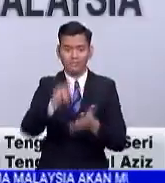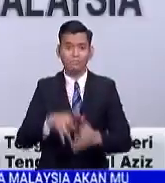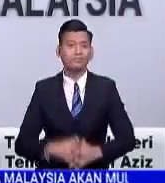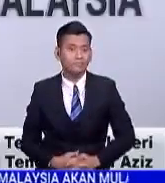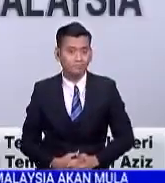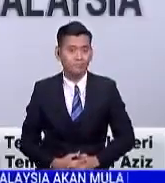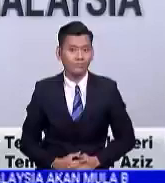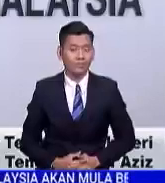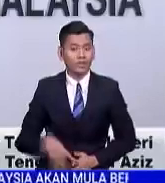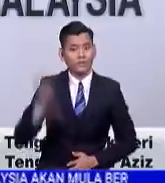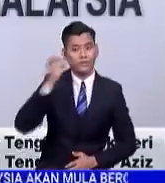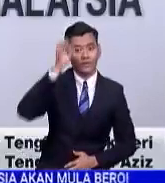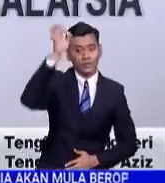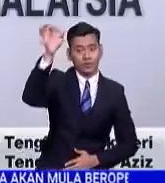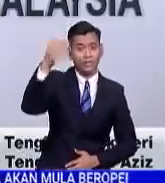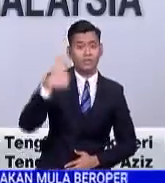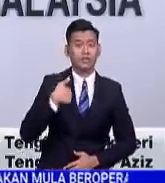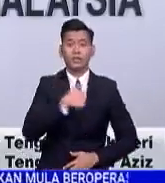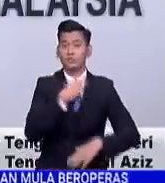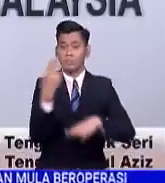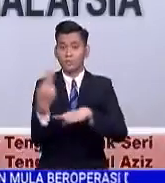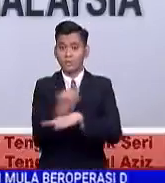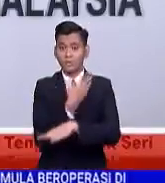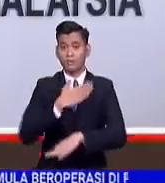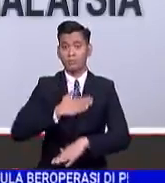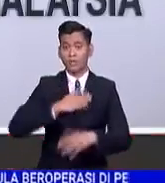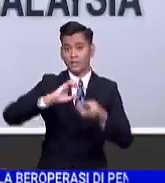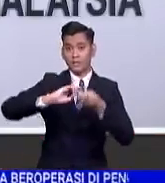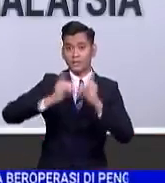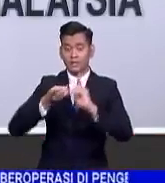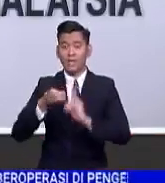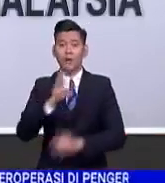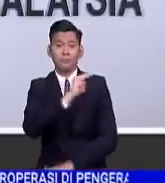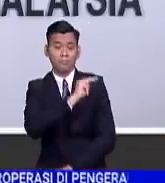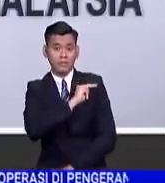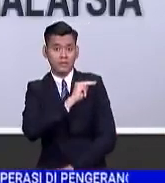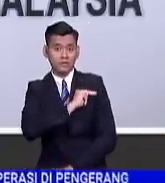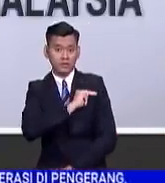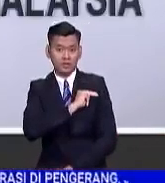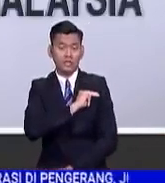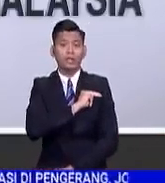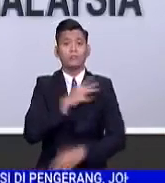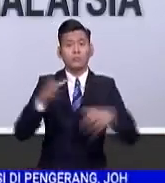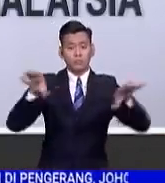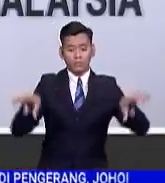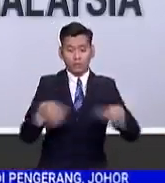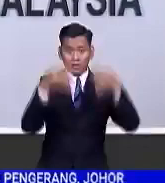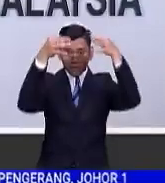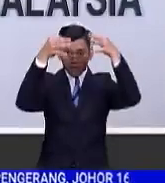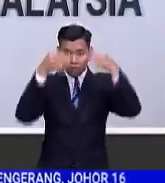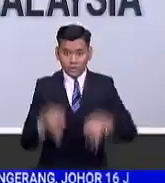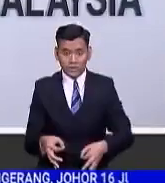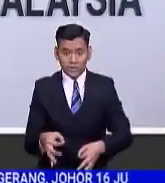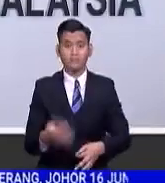Kementerian Keuangan menerusi inisiatif MyDigital akan memastikan pembayaran untuk semua perkhidmatan kerajaan akan